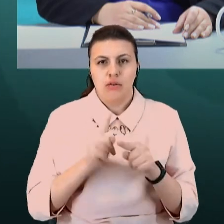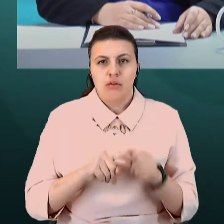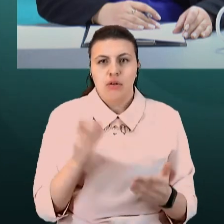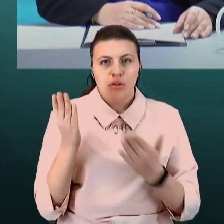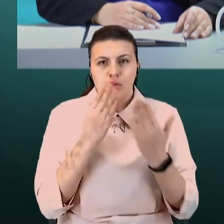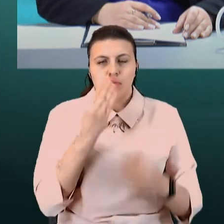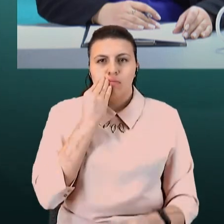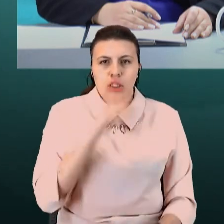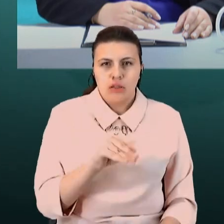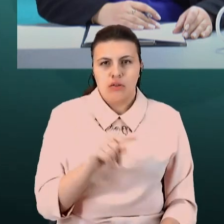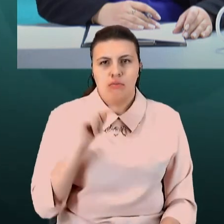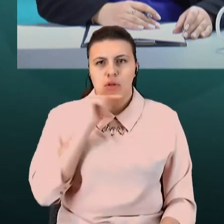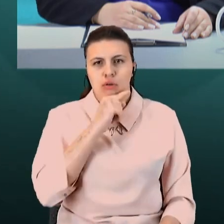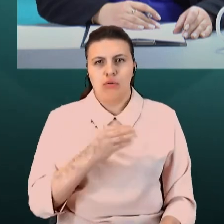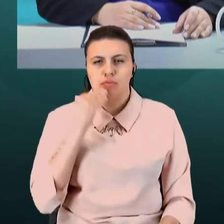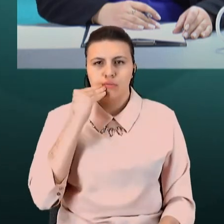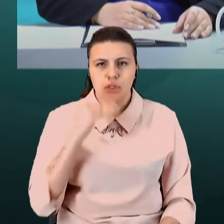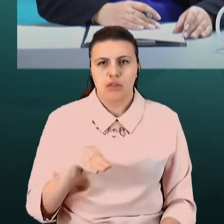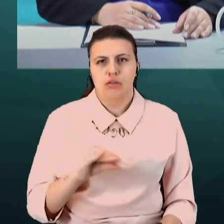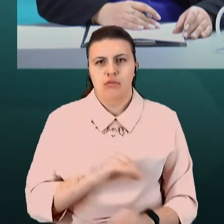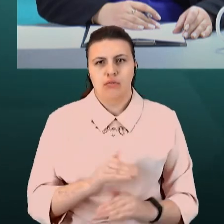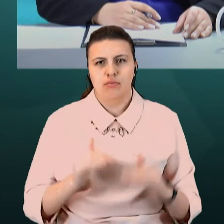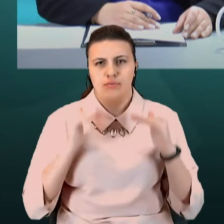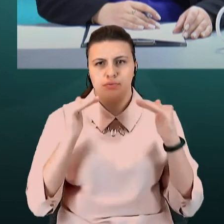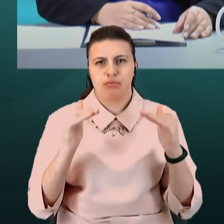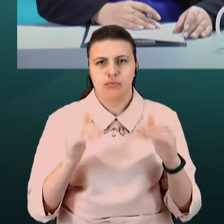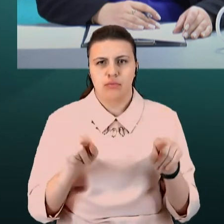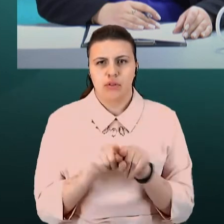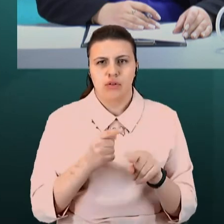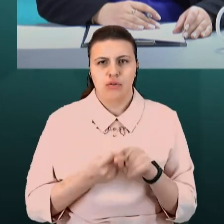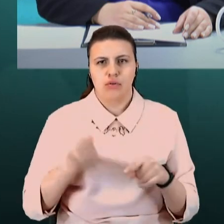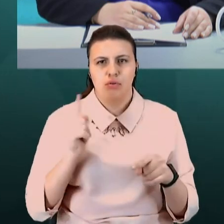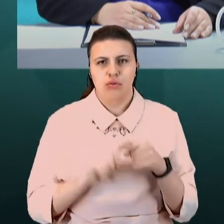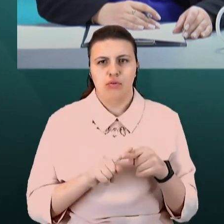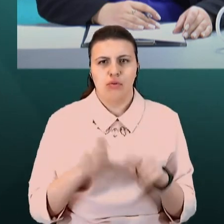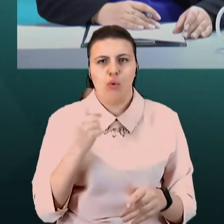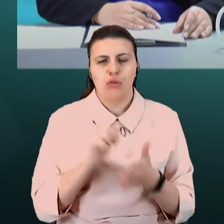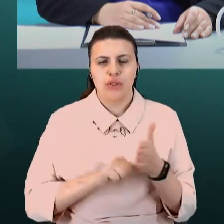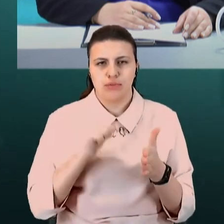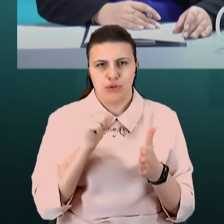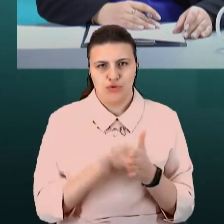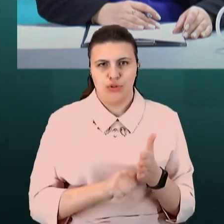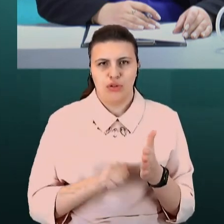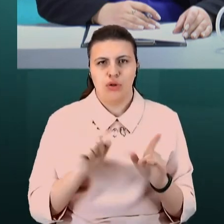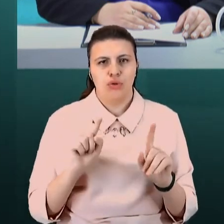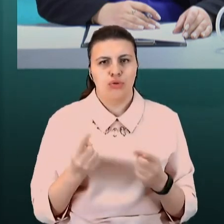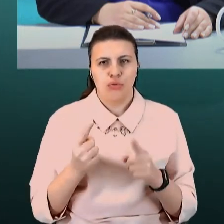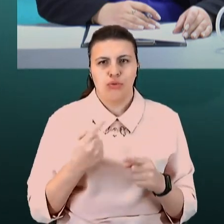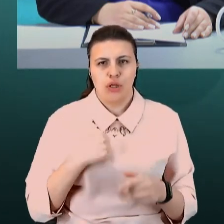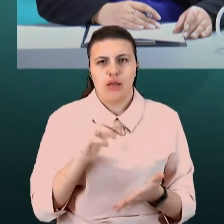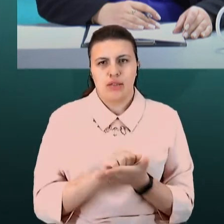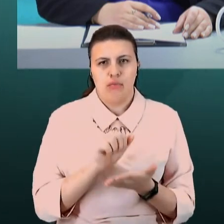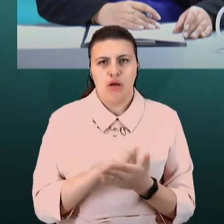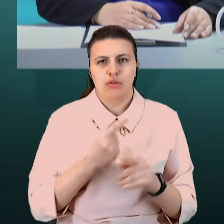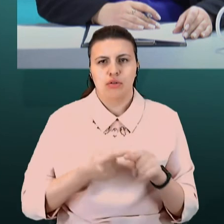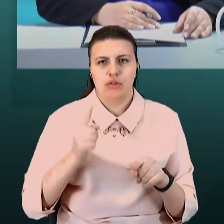економіка стабільна і високі показники соціальні. Тому одна з причин, чому я цим займаюся, ну,